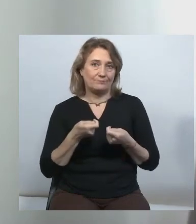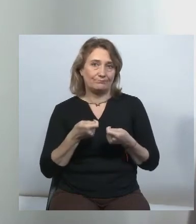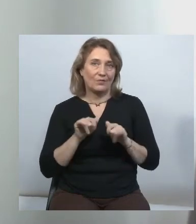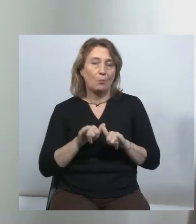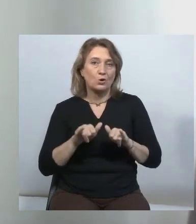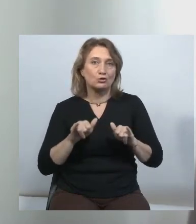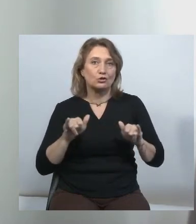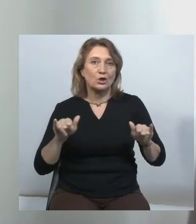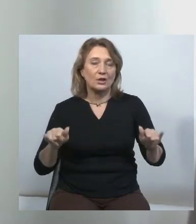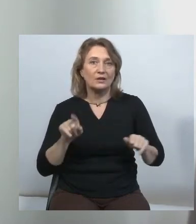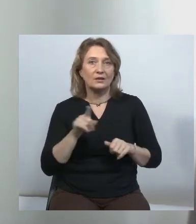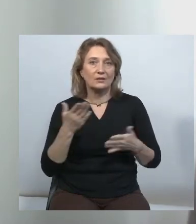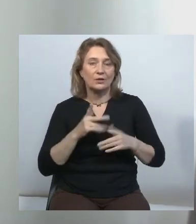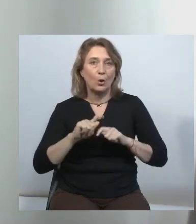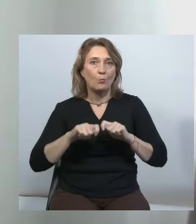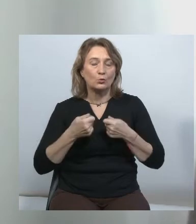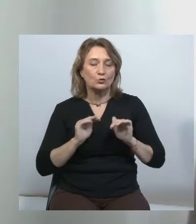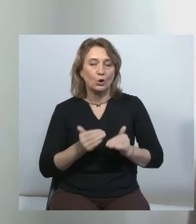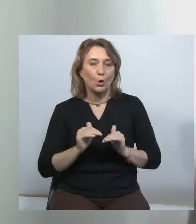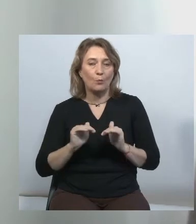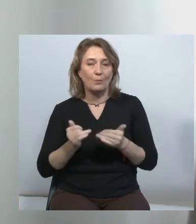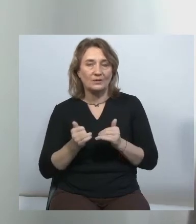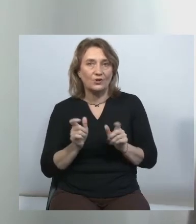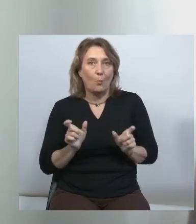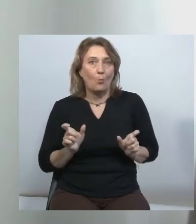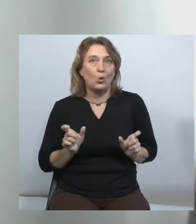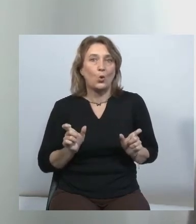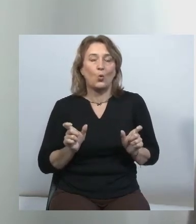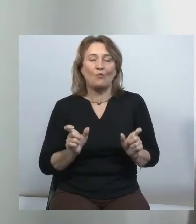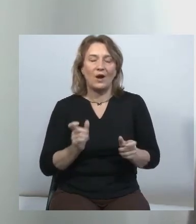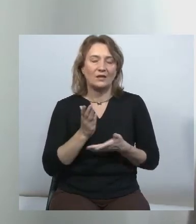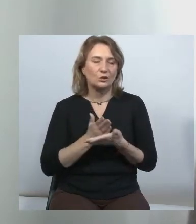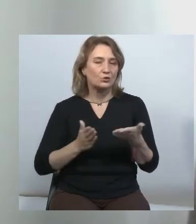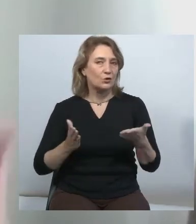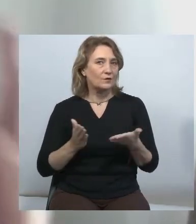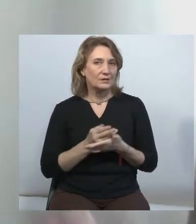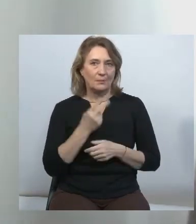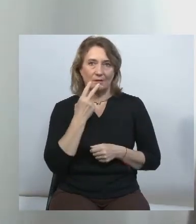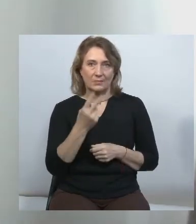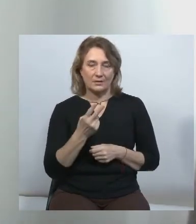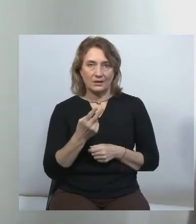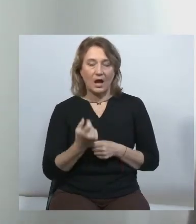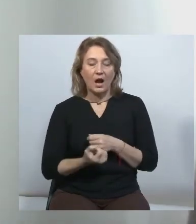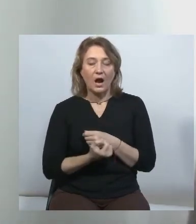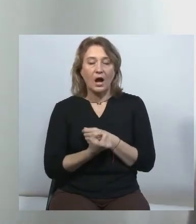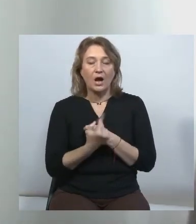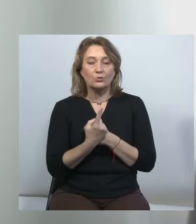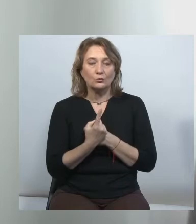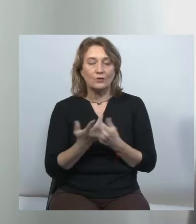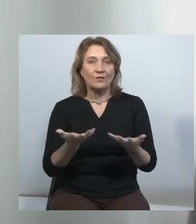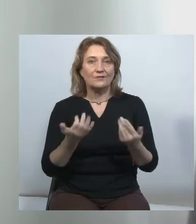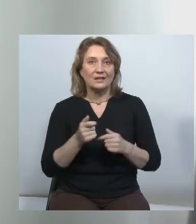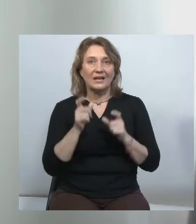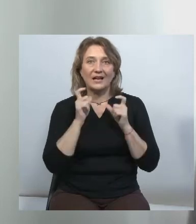контенту, який порушує обмеження. Блокування взагалі не передбачене. Звідки взяли ті, хто кричить про